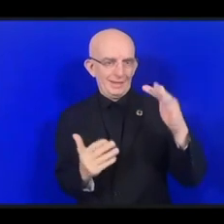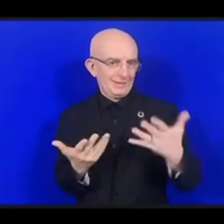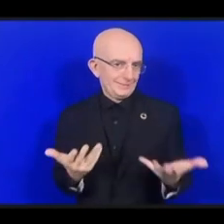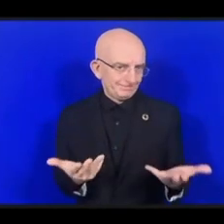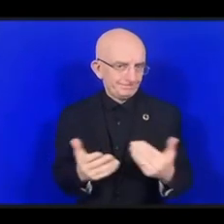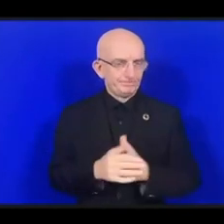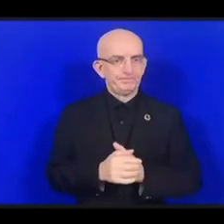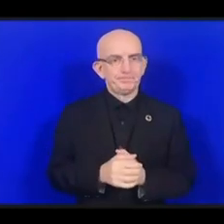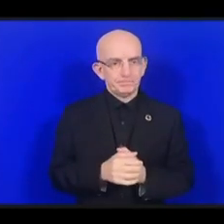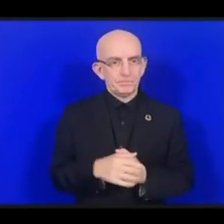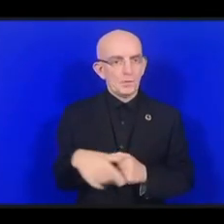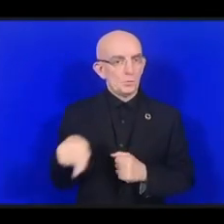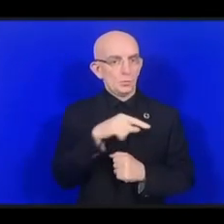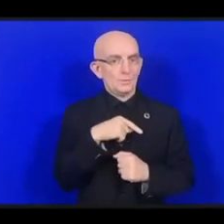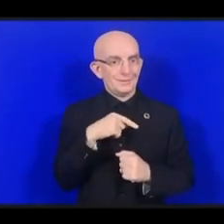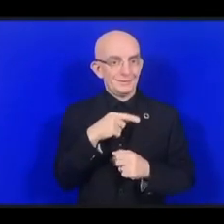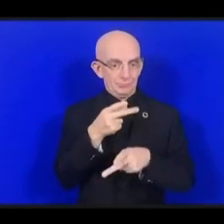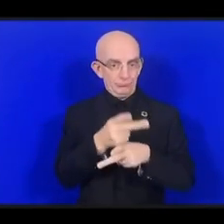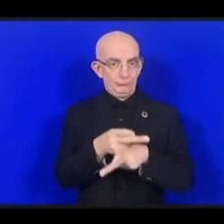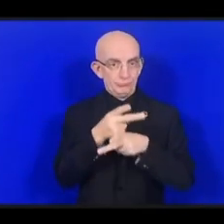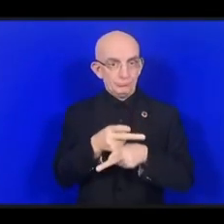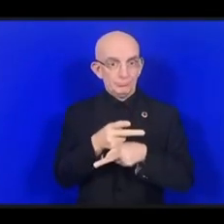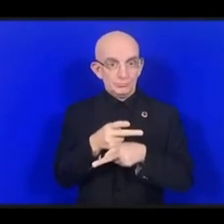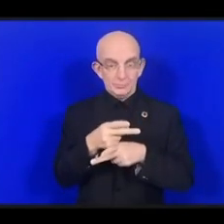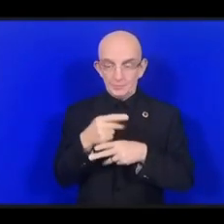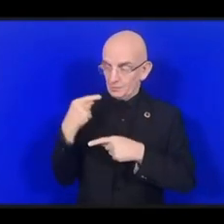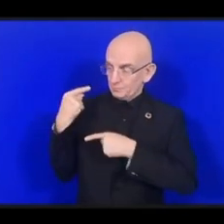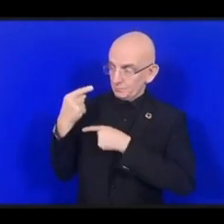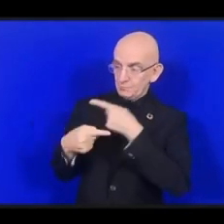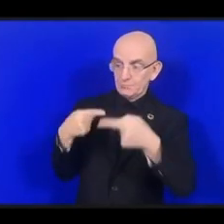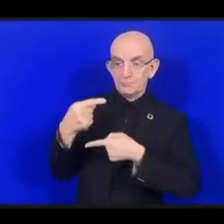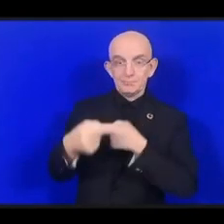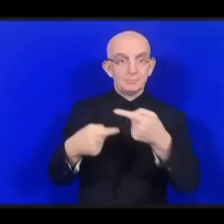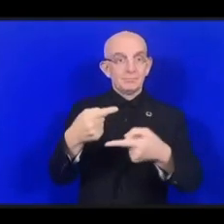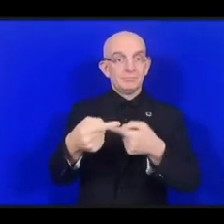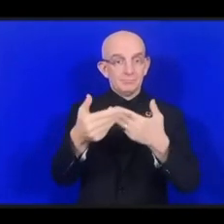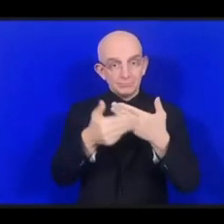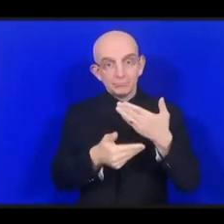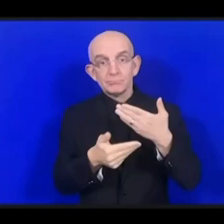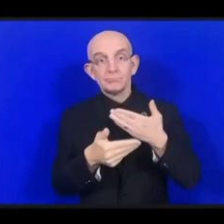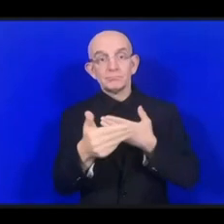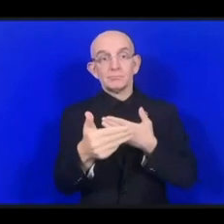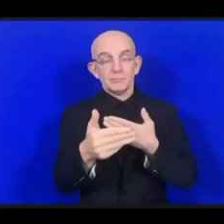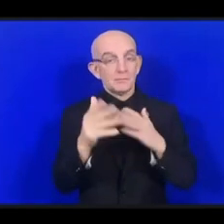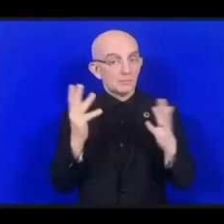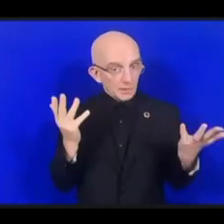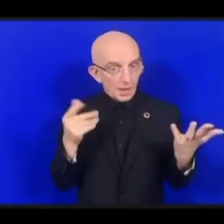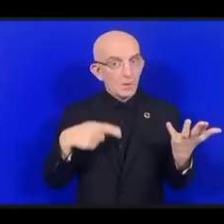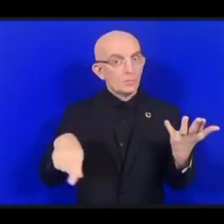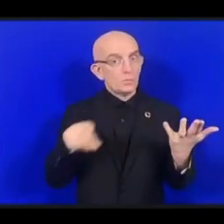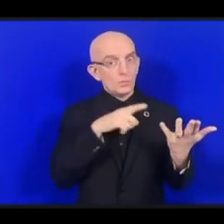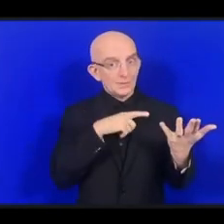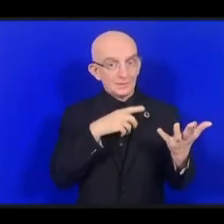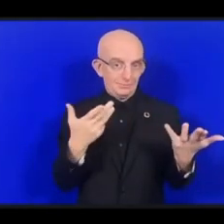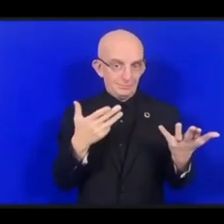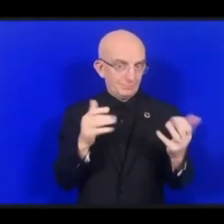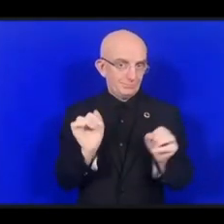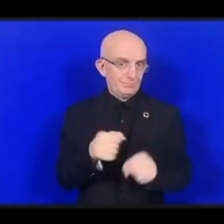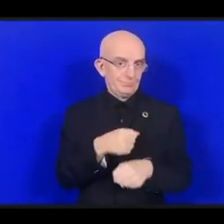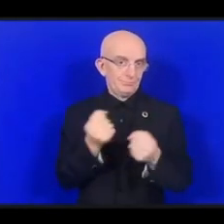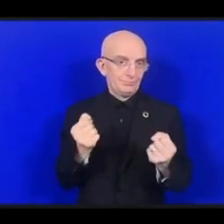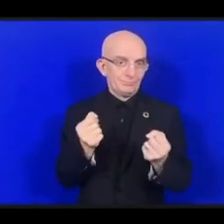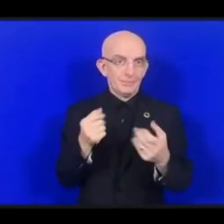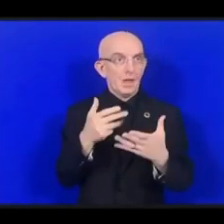вчерашнего дня. Но невозможно решить проблему, есть ли образ мышления не меняется. Это тот же образ мышления, который эти